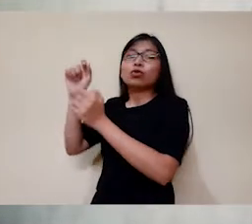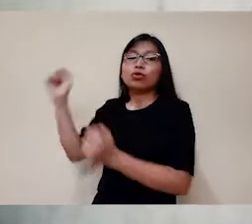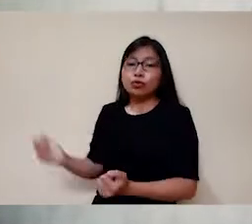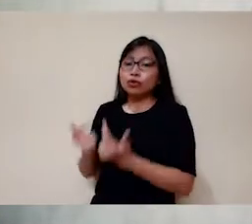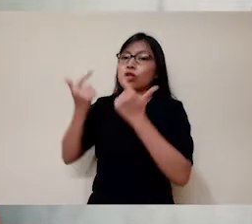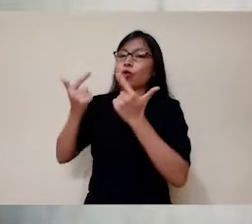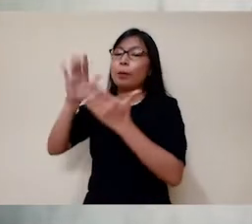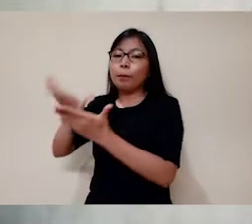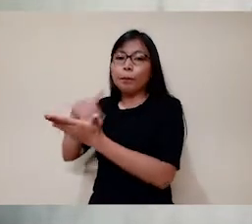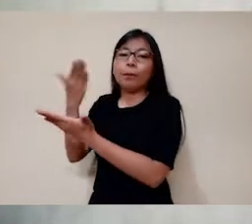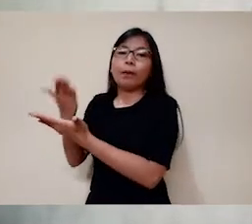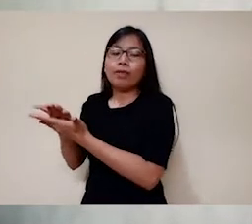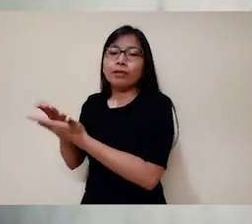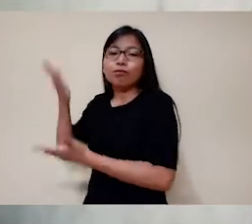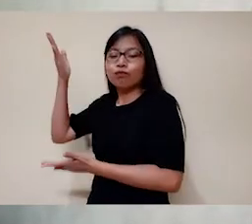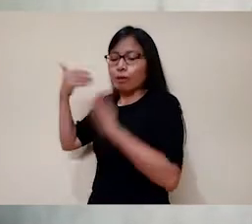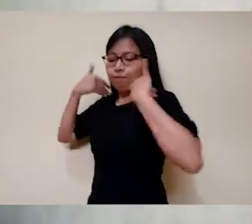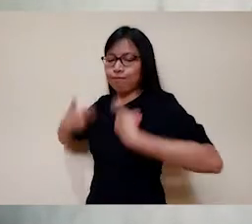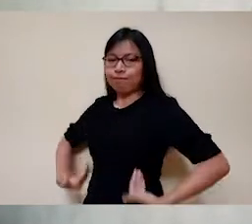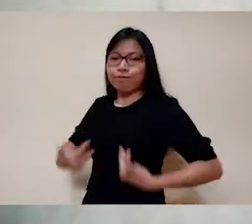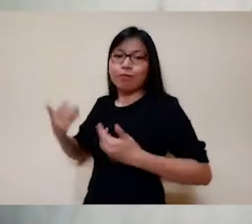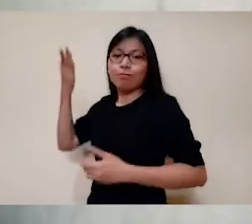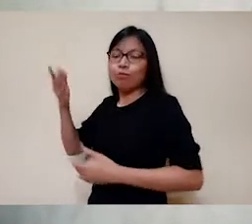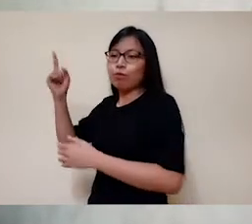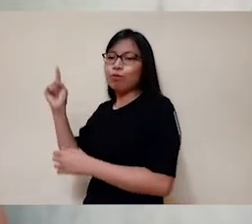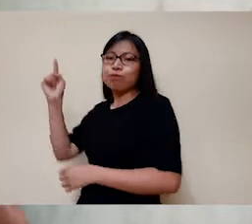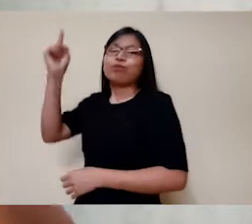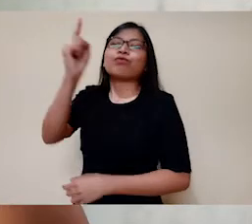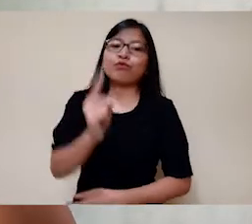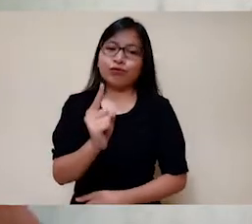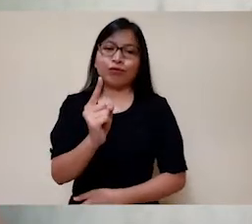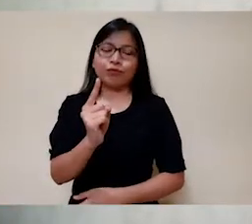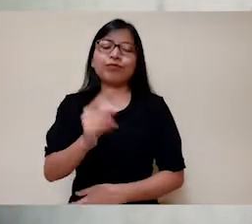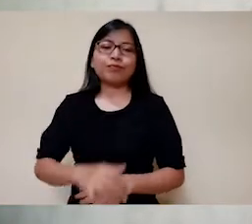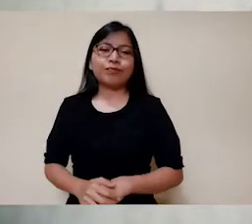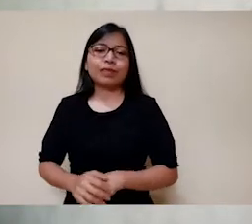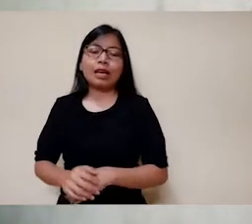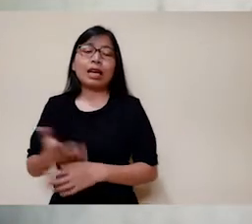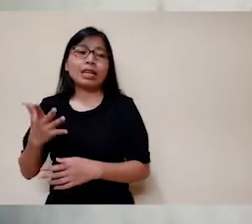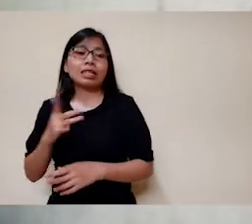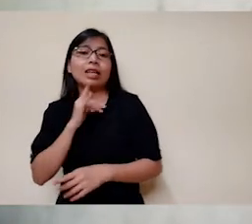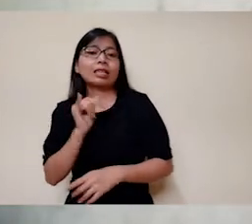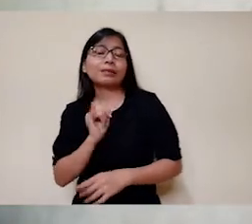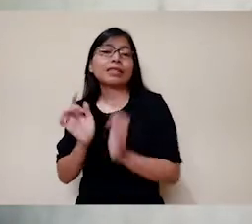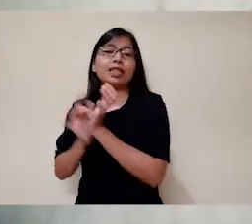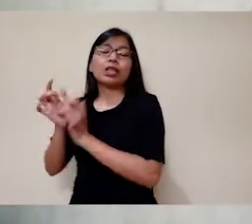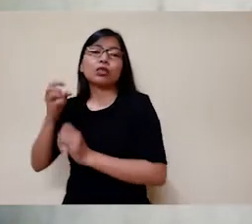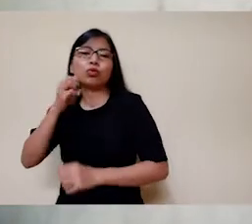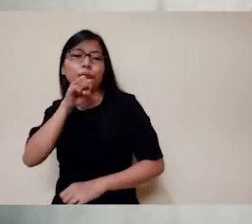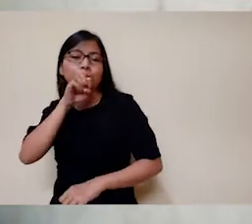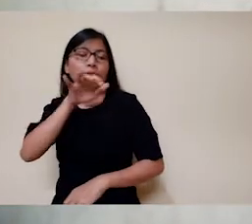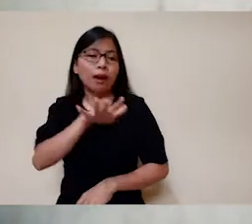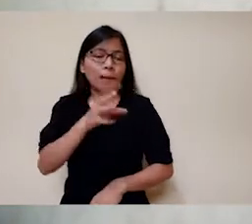kehidupan. Dan itulah yang diperumpamakan oleh Yesus. Bahwa biji yang terpendam, mati dan busuk lalu